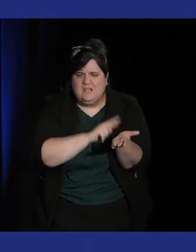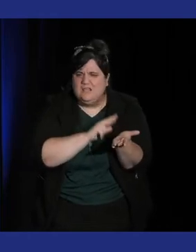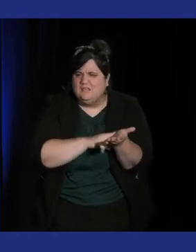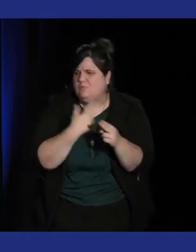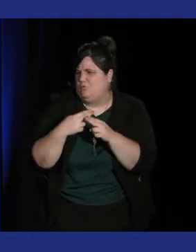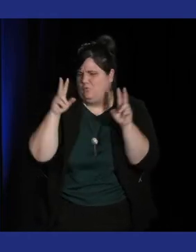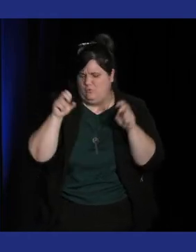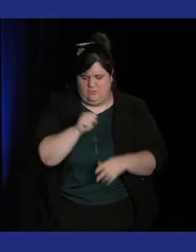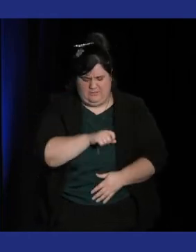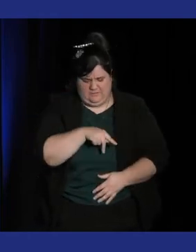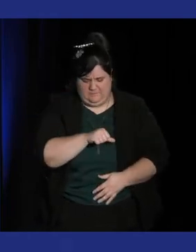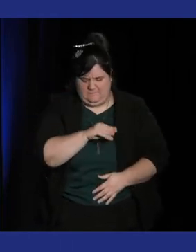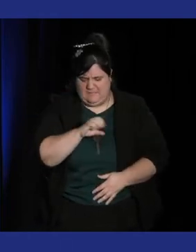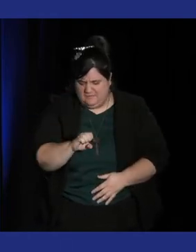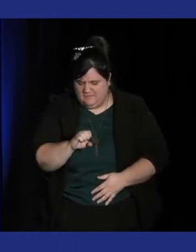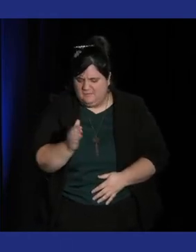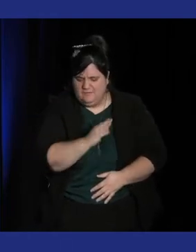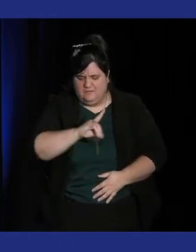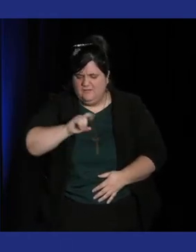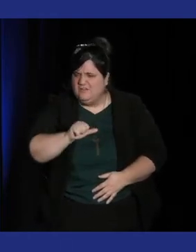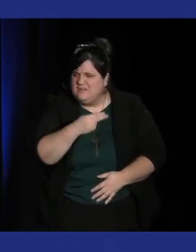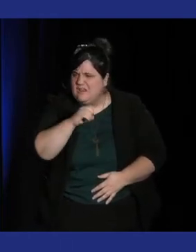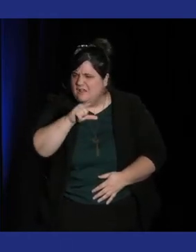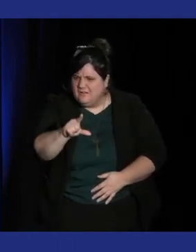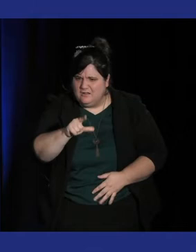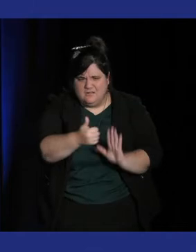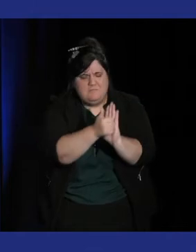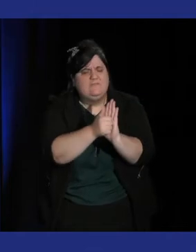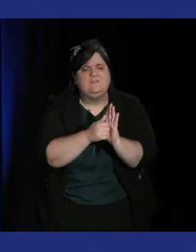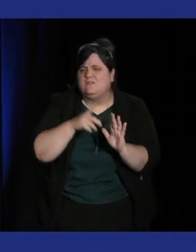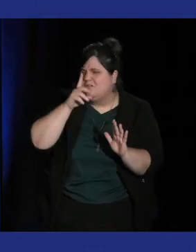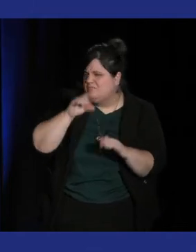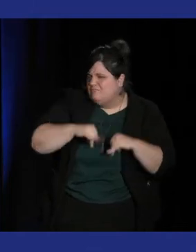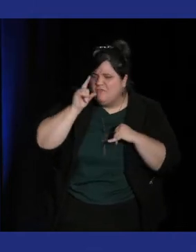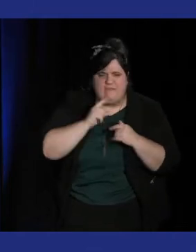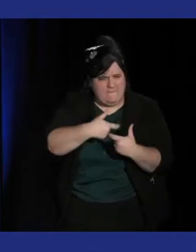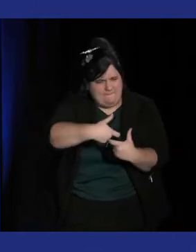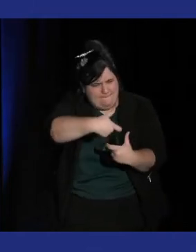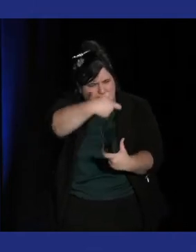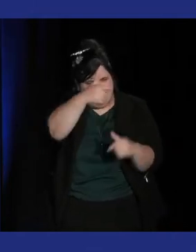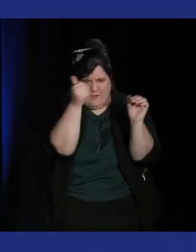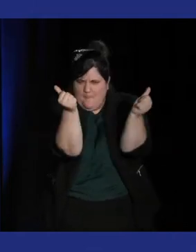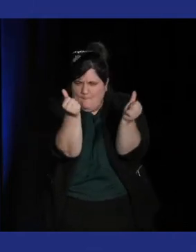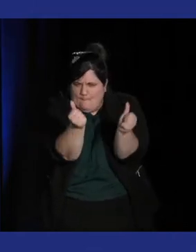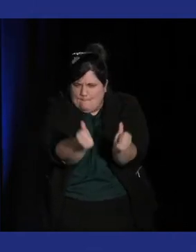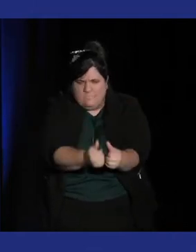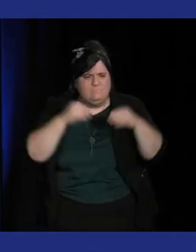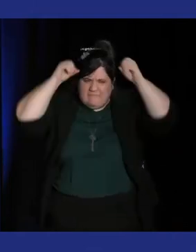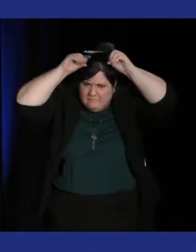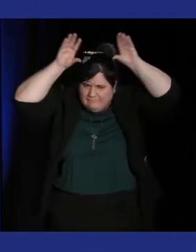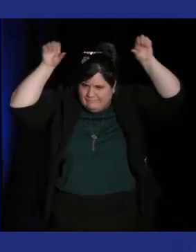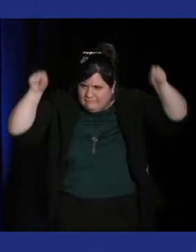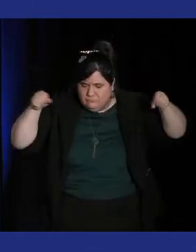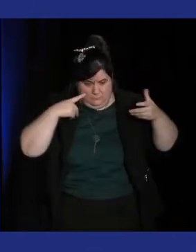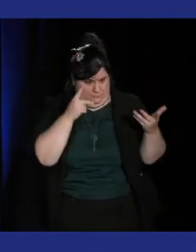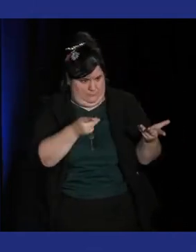jeune femme très longiline avec des couettes qui pareil incarnait le jeu quand on voit le personnage,